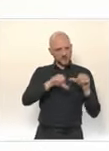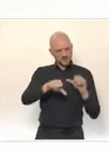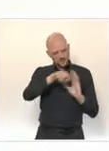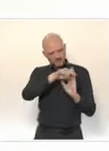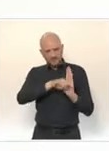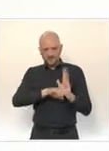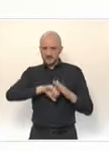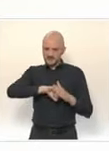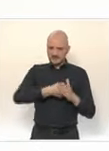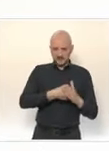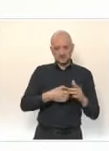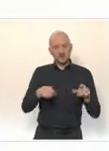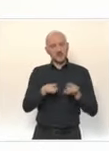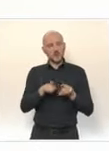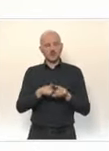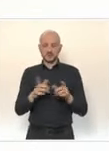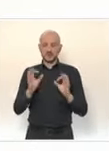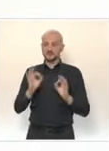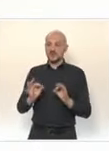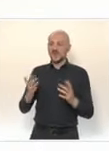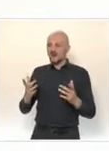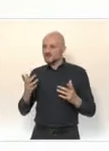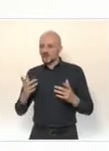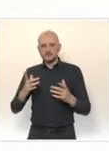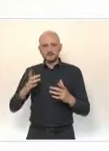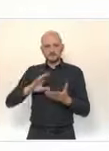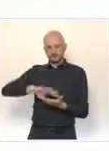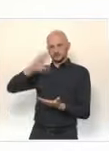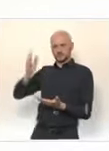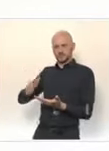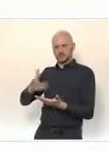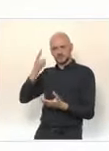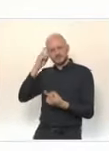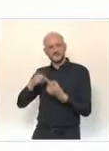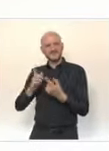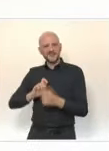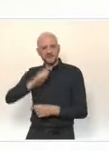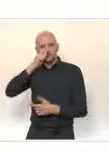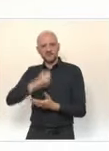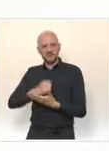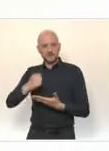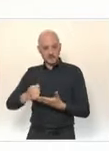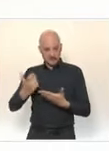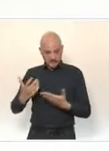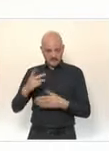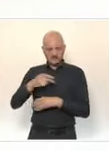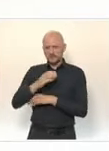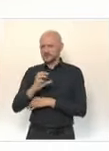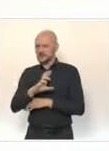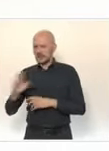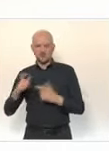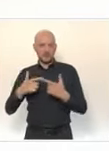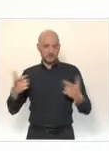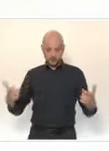capacités de test à tous les niveaux, élémentaires, collèges et lycées, aussi bien pour les élèves que pour tous les